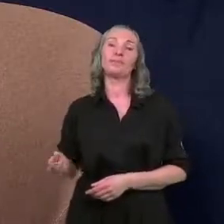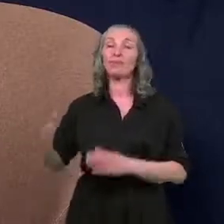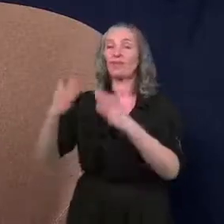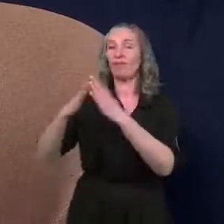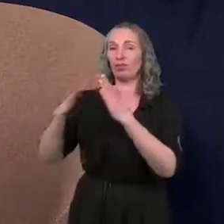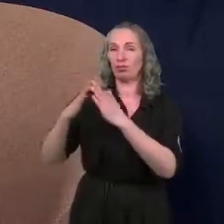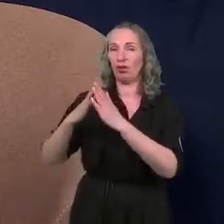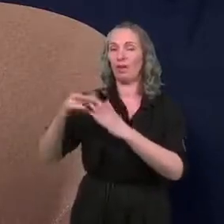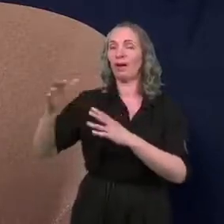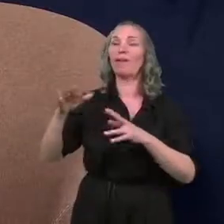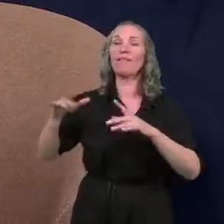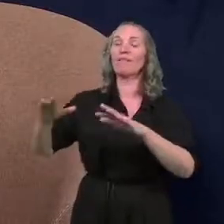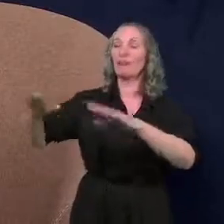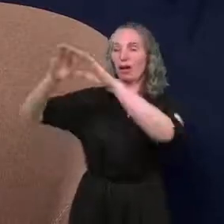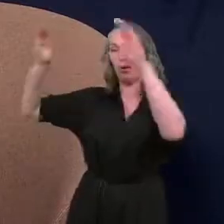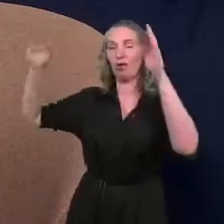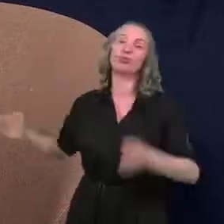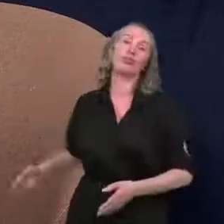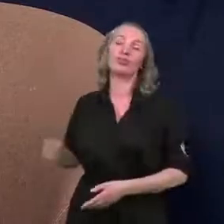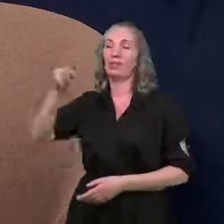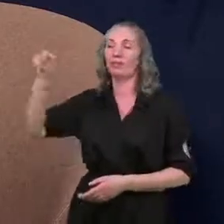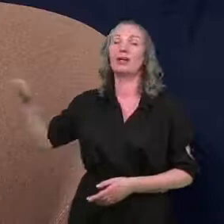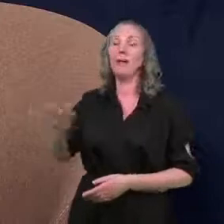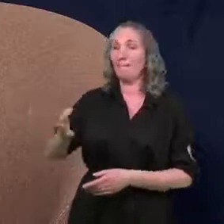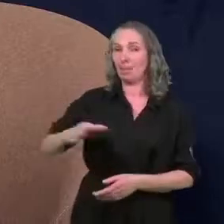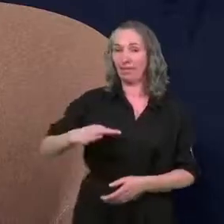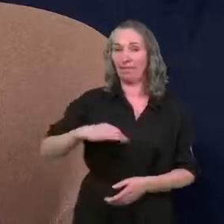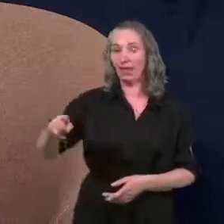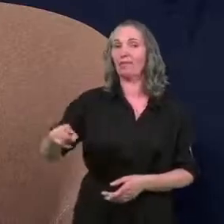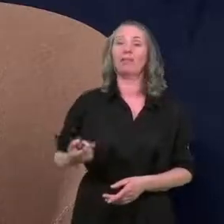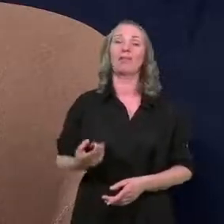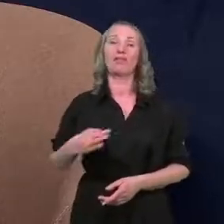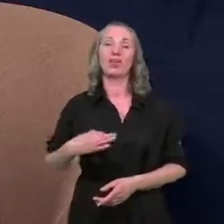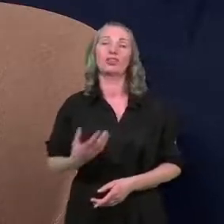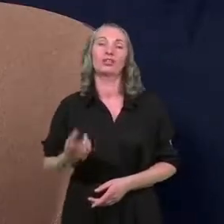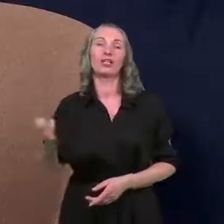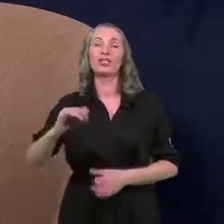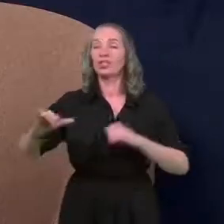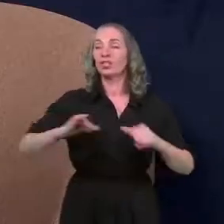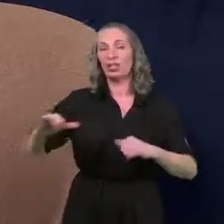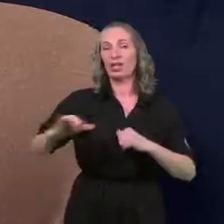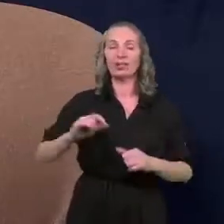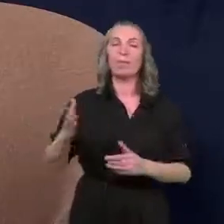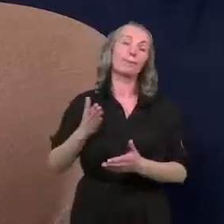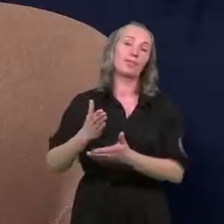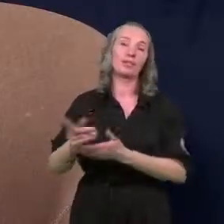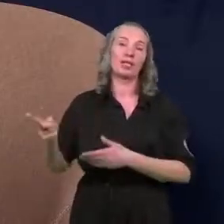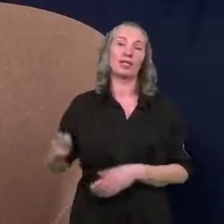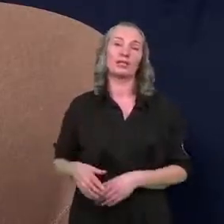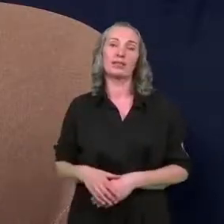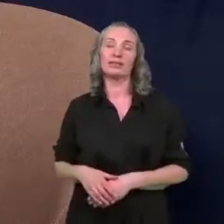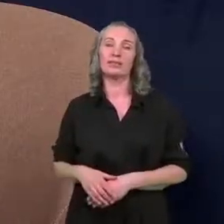domach wielorodzinnych, prywatnych właścicieli, czy zarządzanych przez,